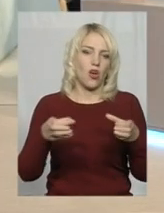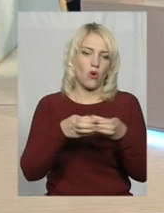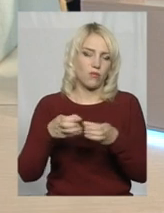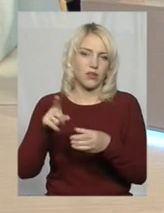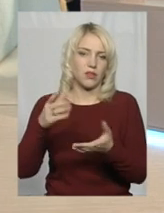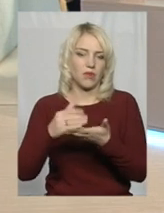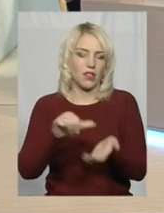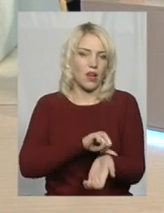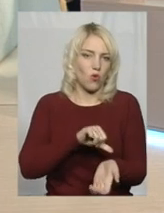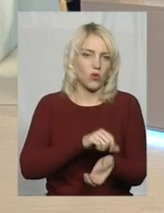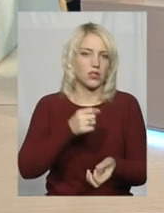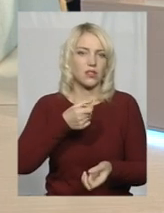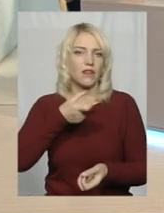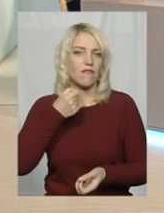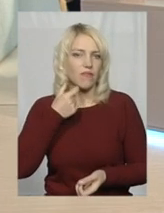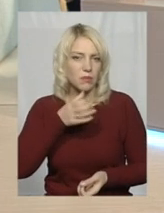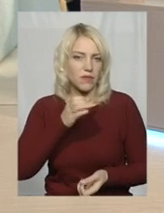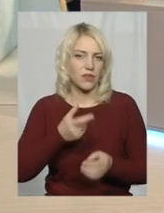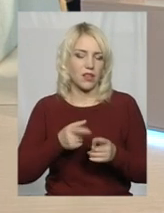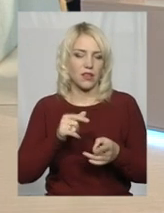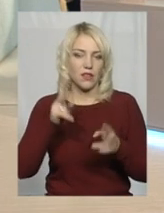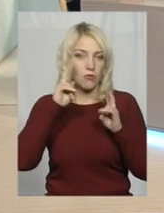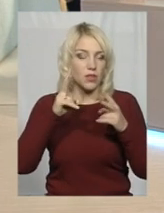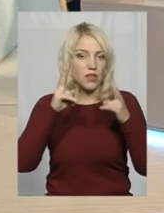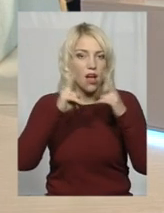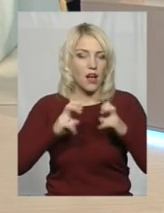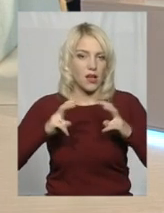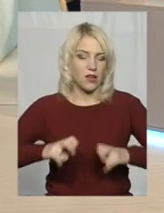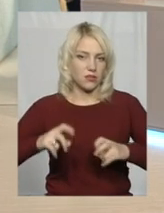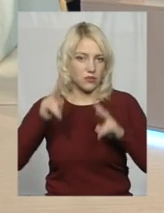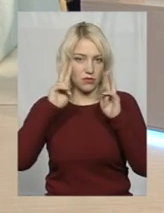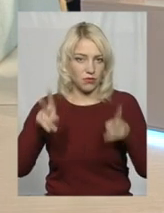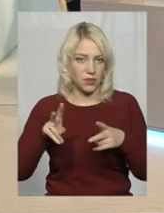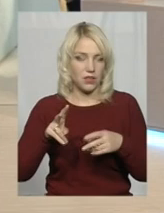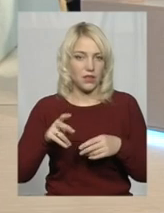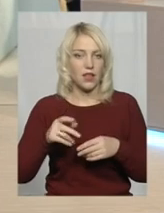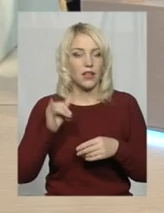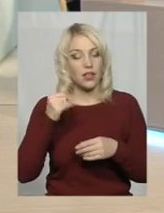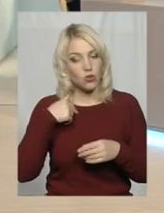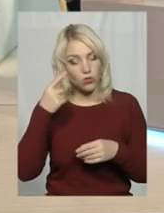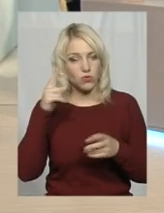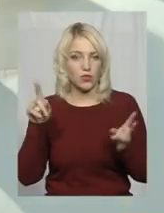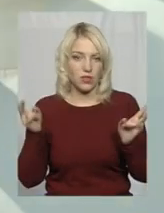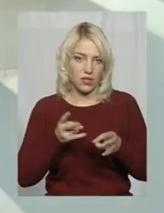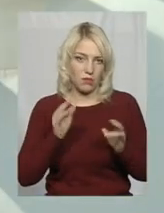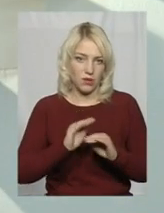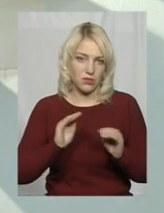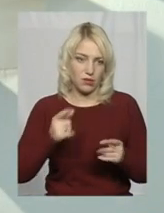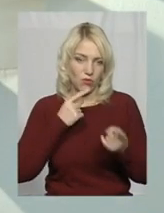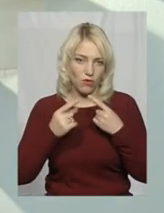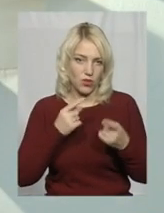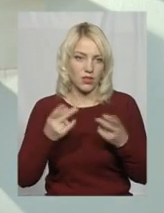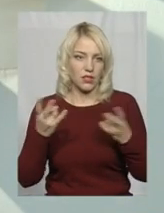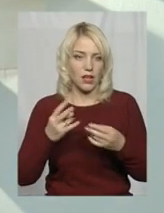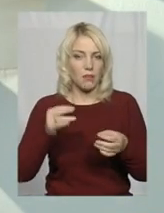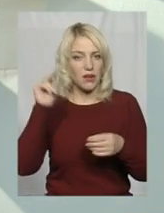все, вона не вміє реагувати, не вміє аналізувати. Тому, я думаю, що все ж таки потрібно дітям говорити, потрібно вчити